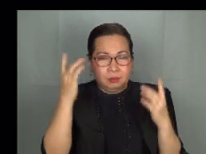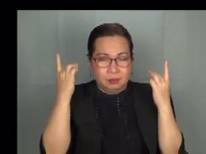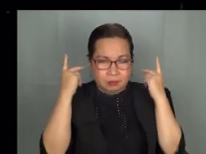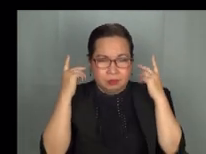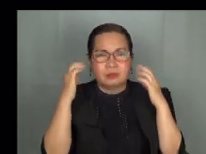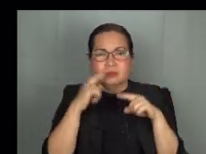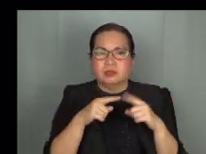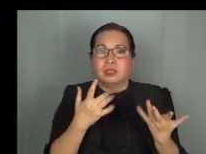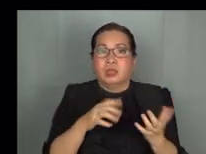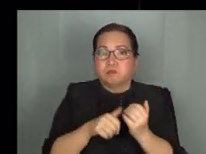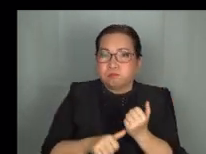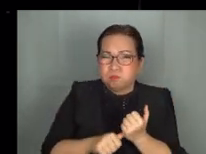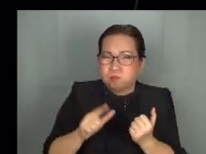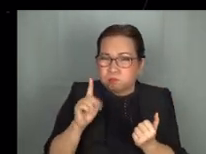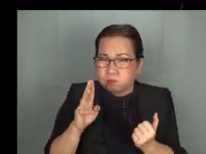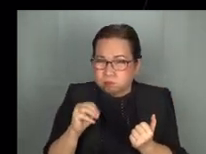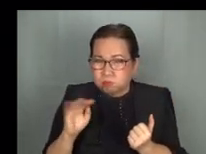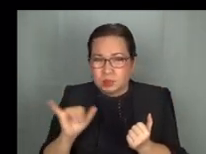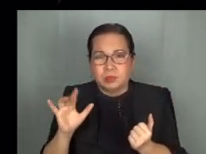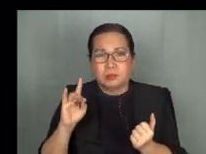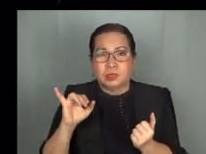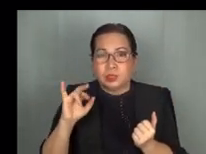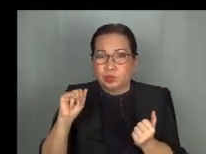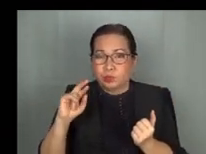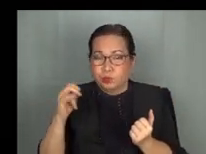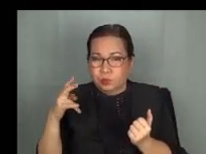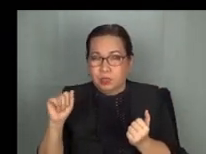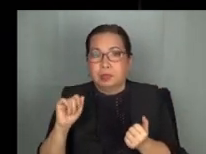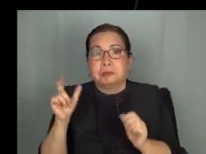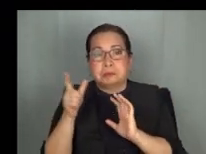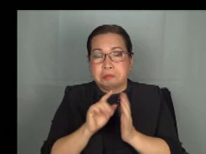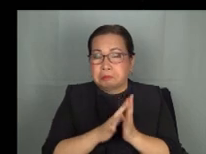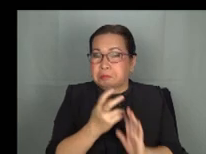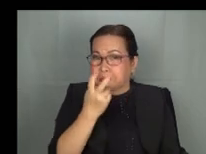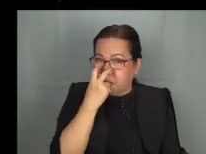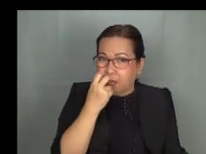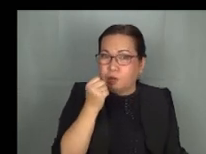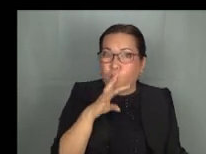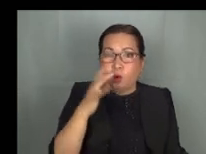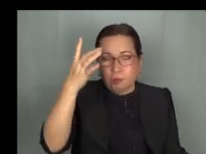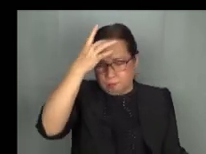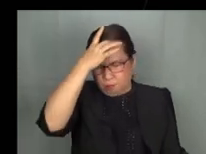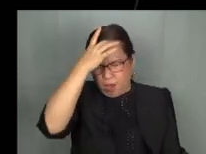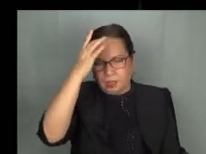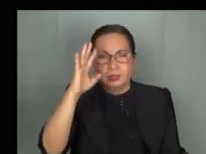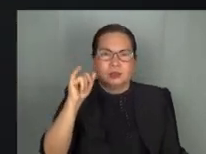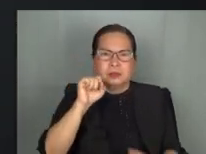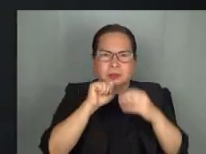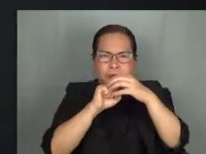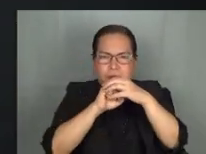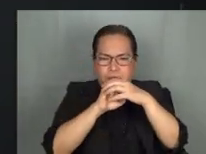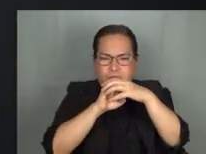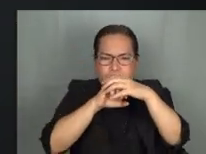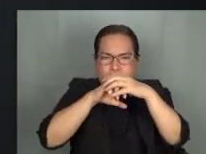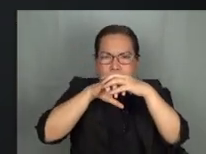dehydration dahil sa pagdatae o diarrhea, pagkabulag, at pamamaga ng utak o encephalitis na